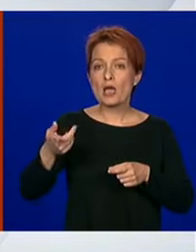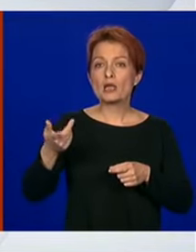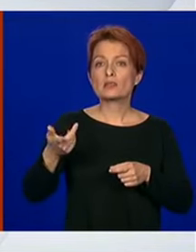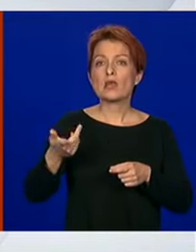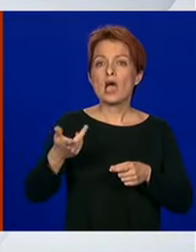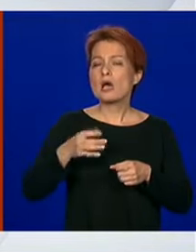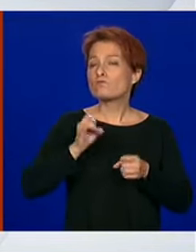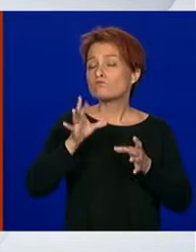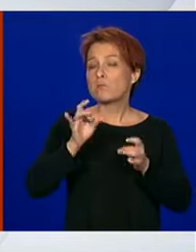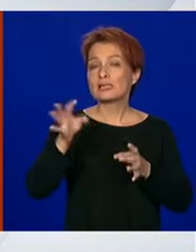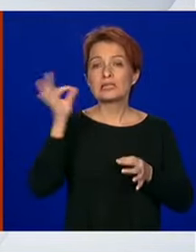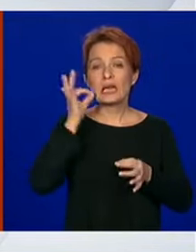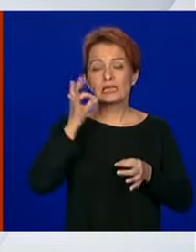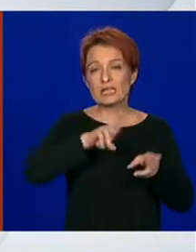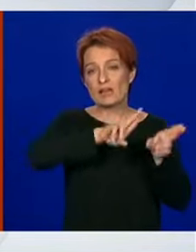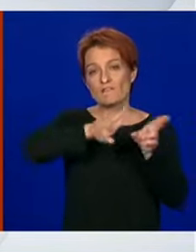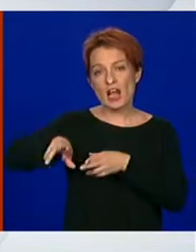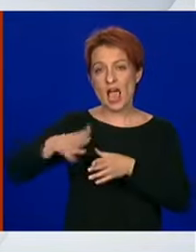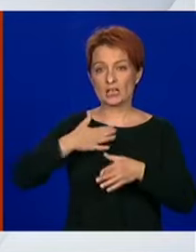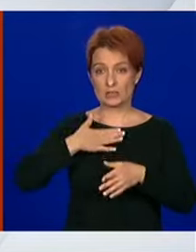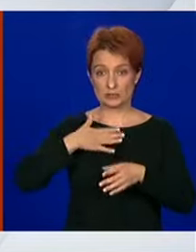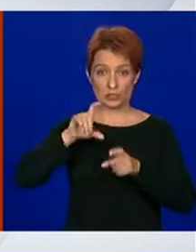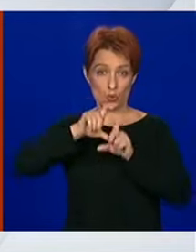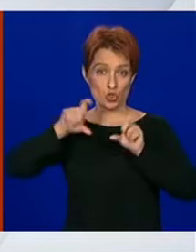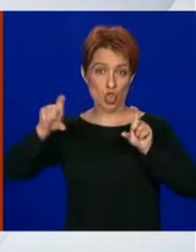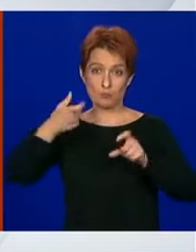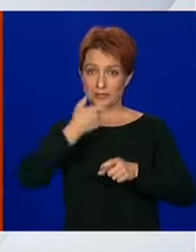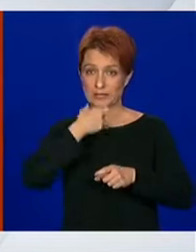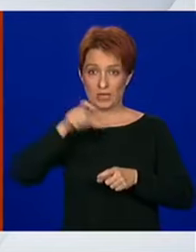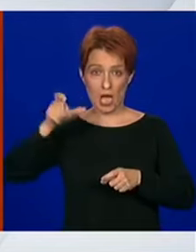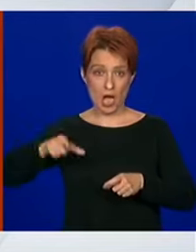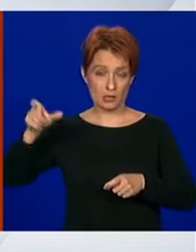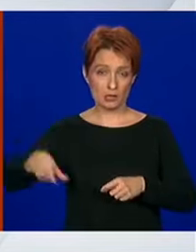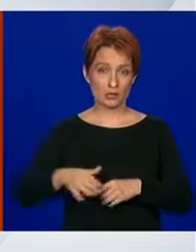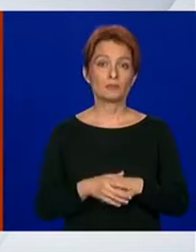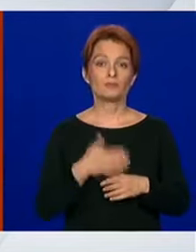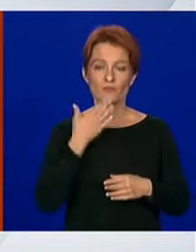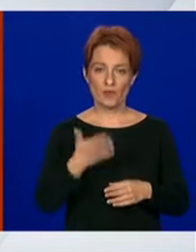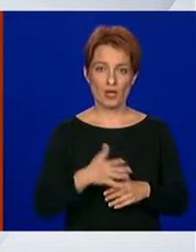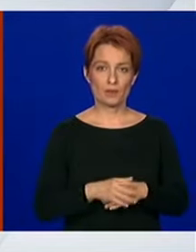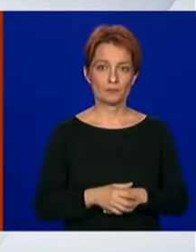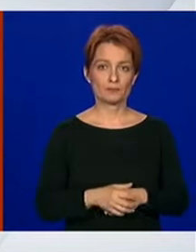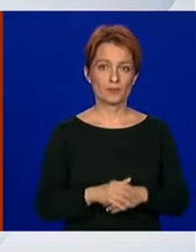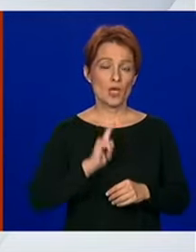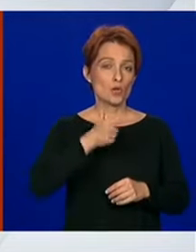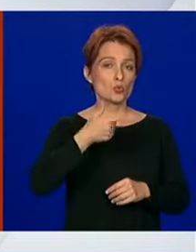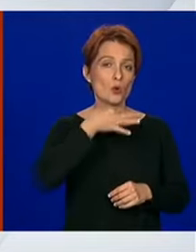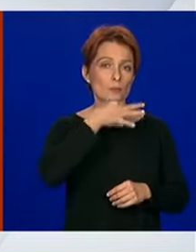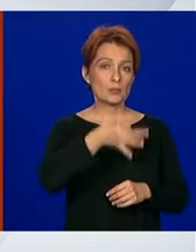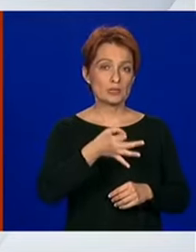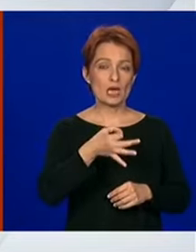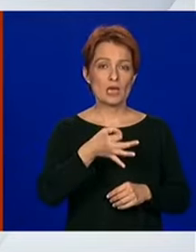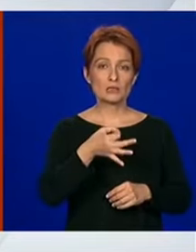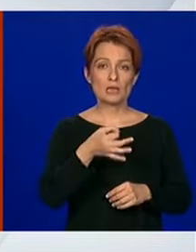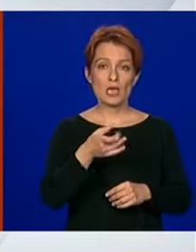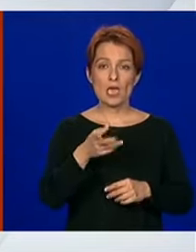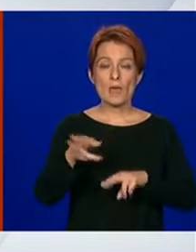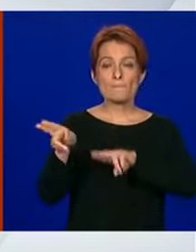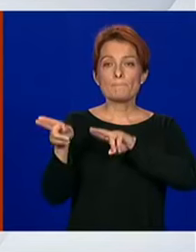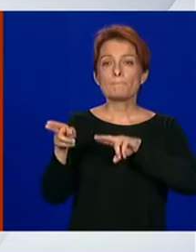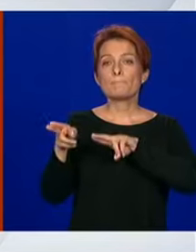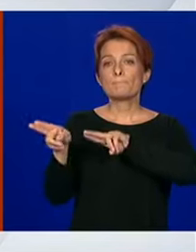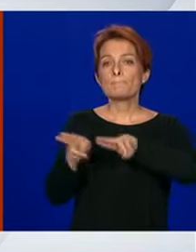bez rizika vratile nazad u domove za starije. Hvala. Drugo pitanje odnosi se na povratak